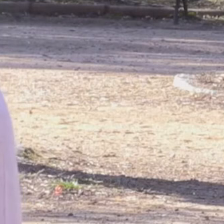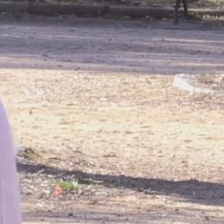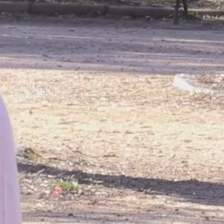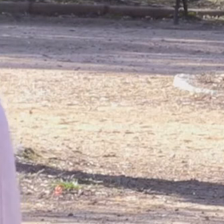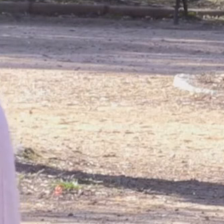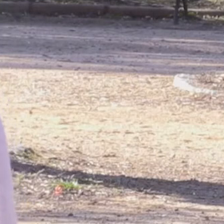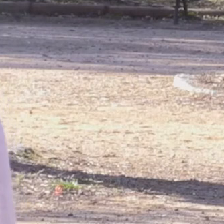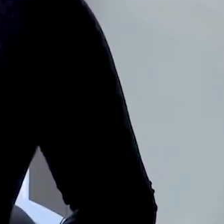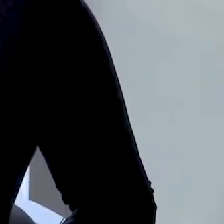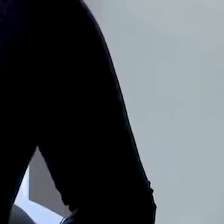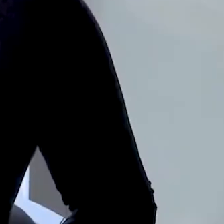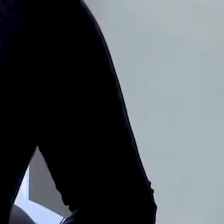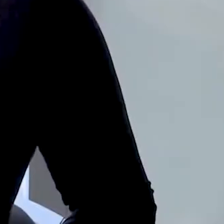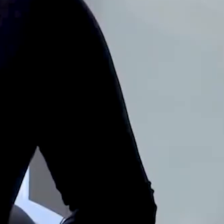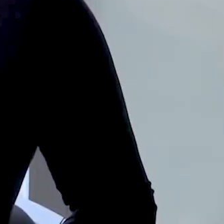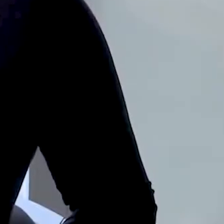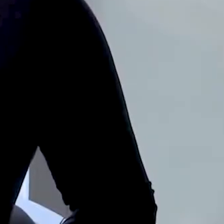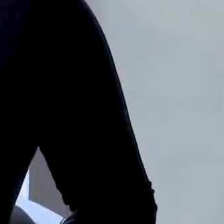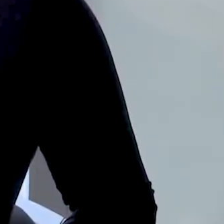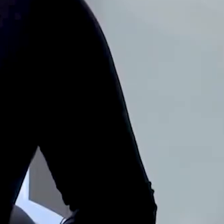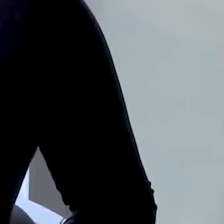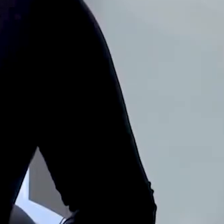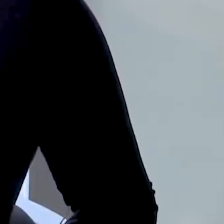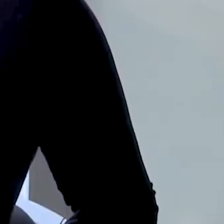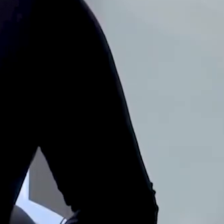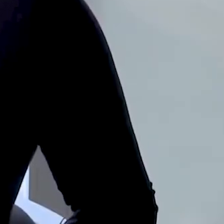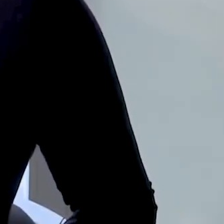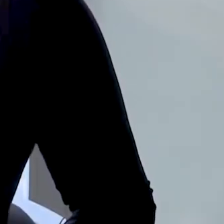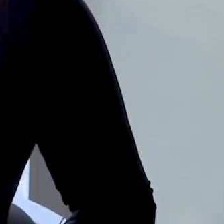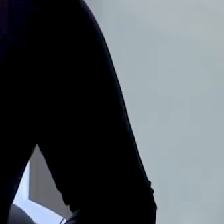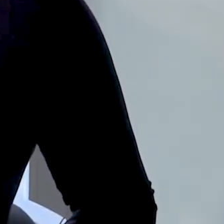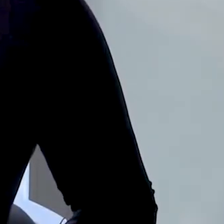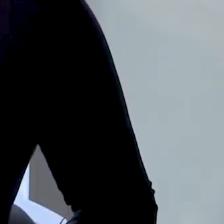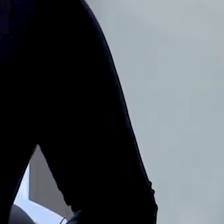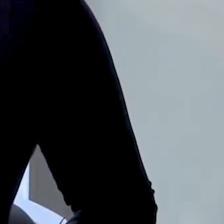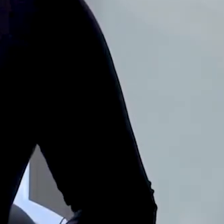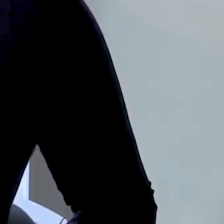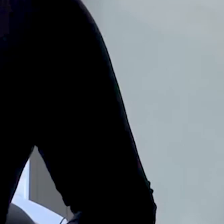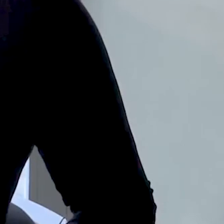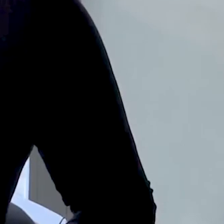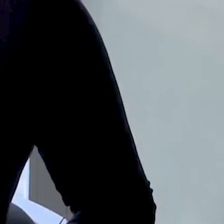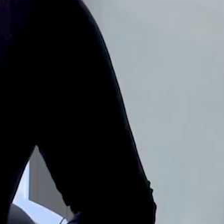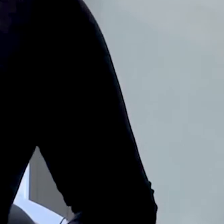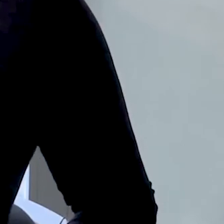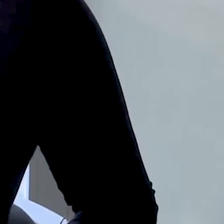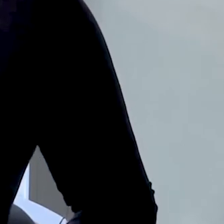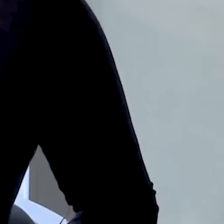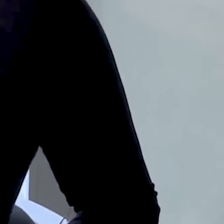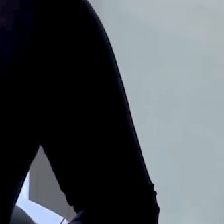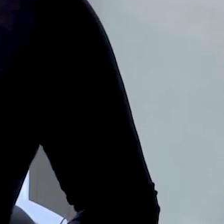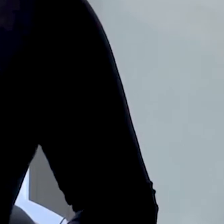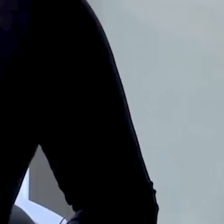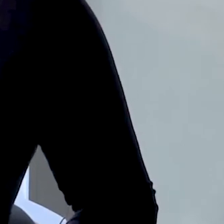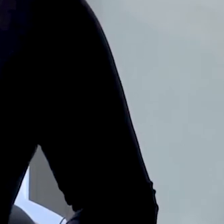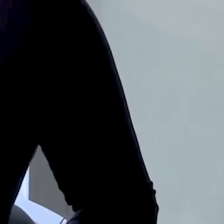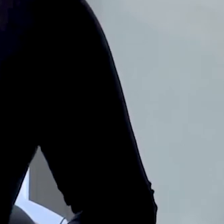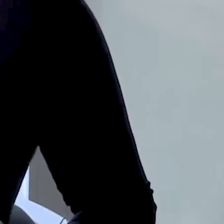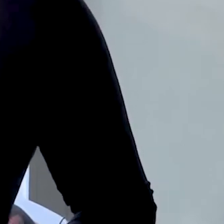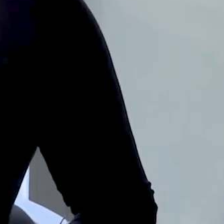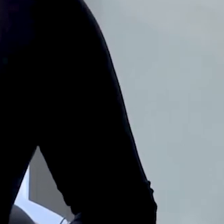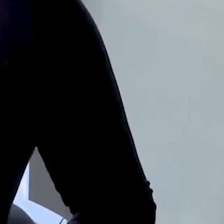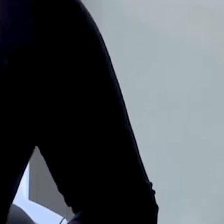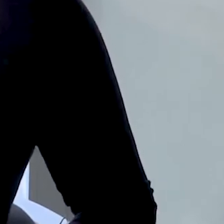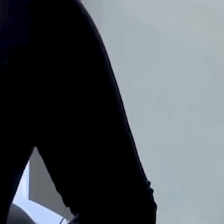una transgredació. Moltes d'elles tenen experiències molt interessants a nivell